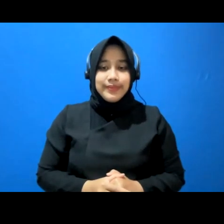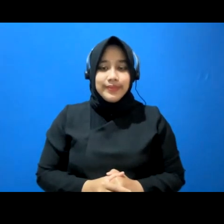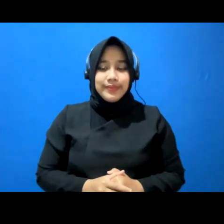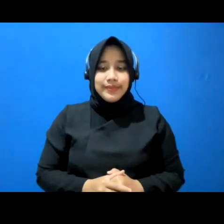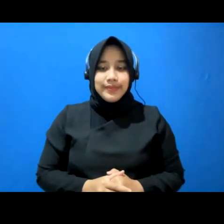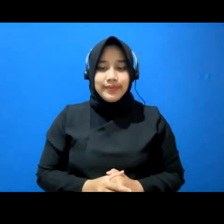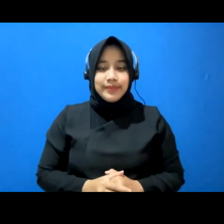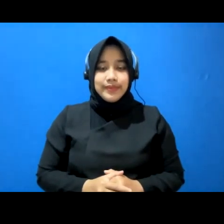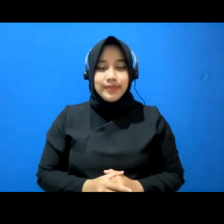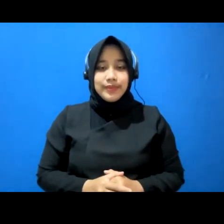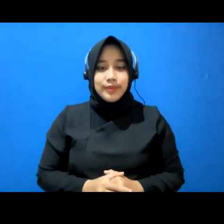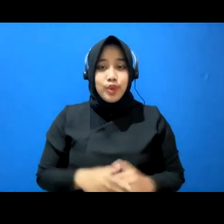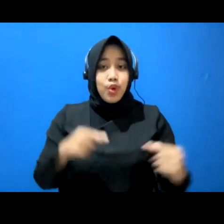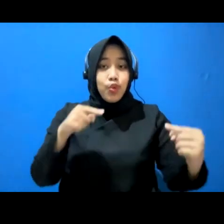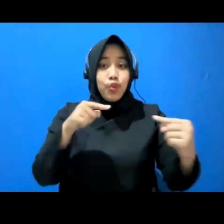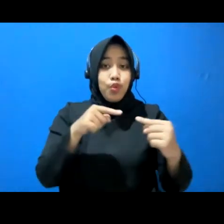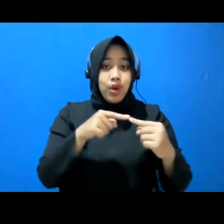Hubungan klien